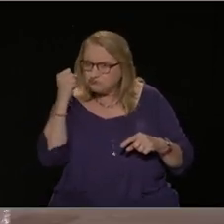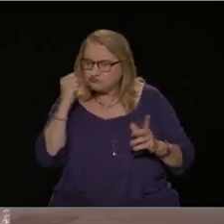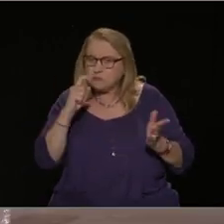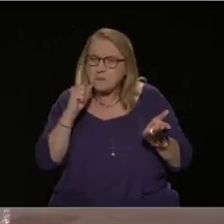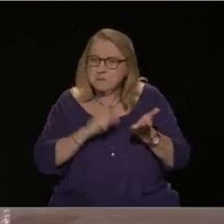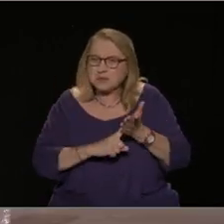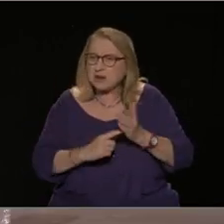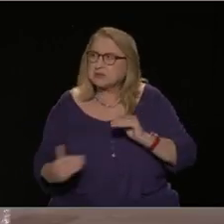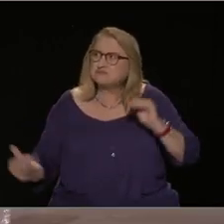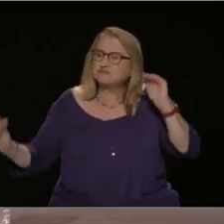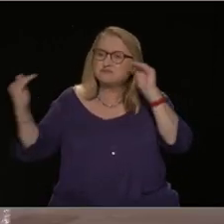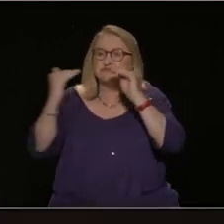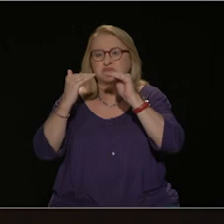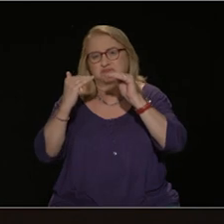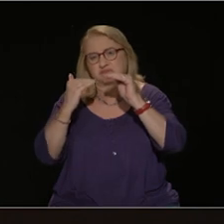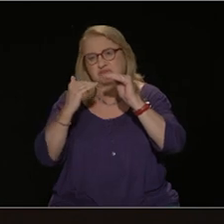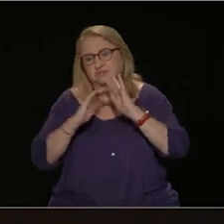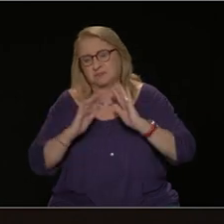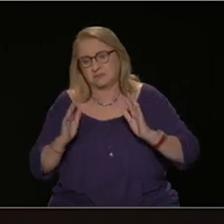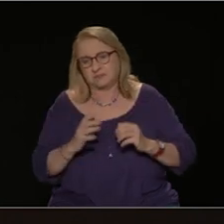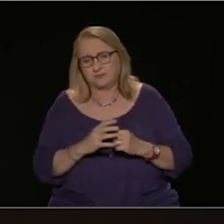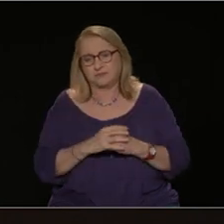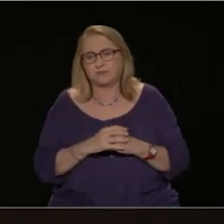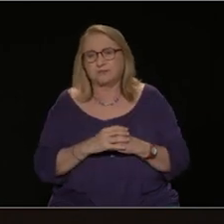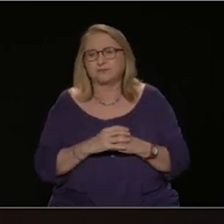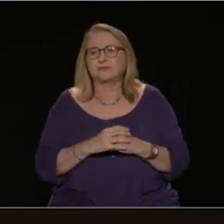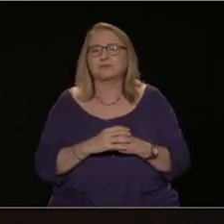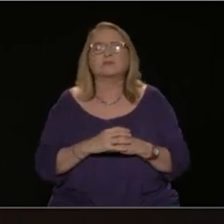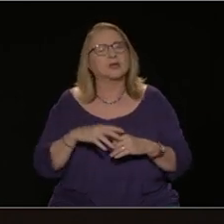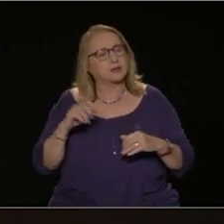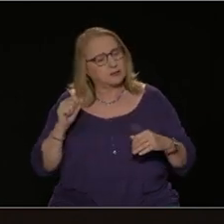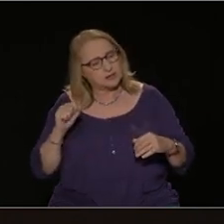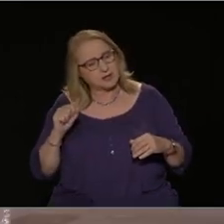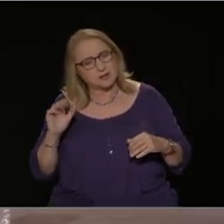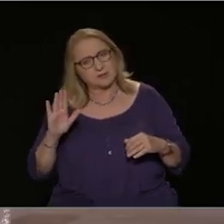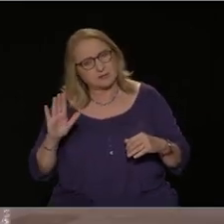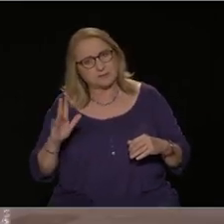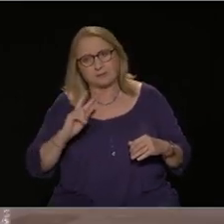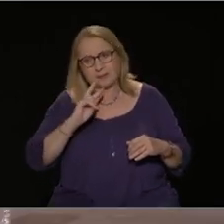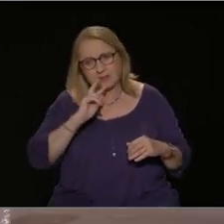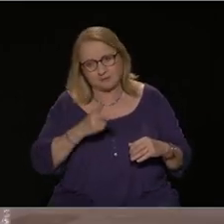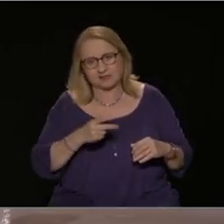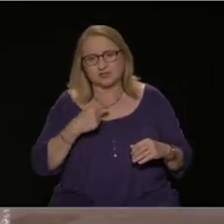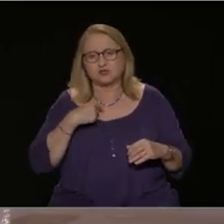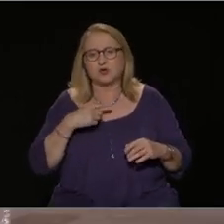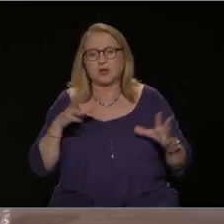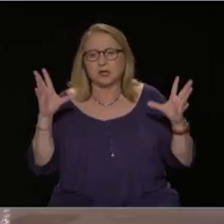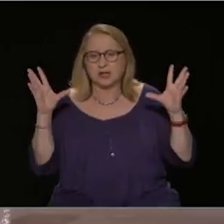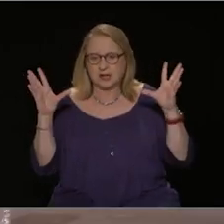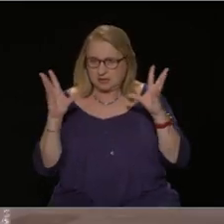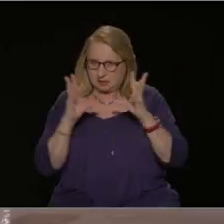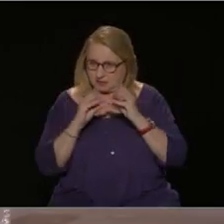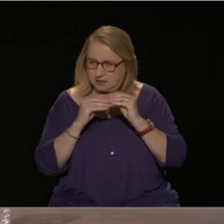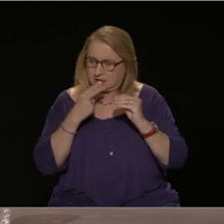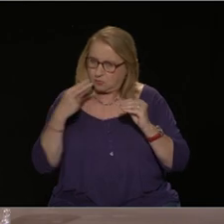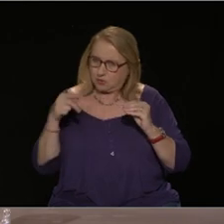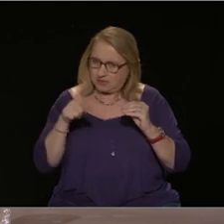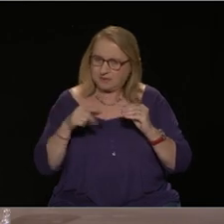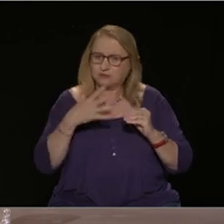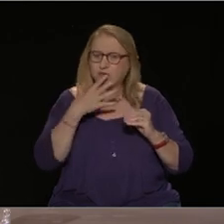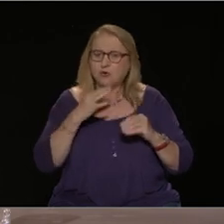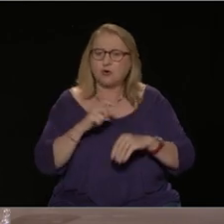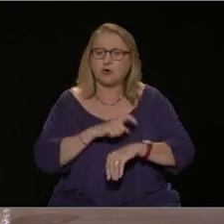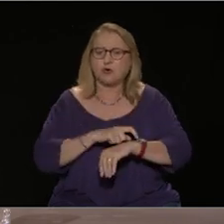Κοιτάξτε, για να το συνοψίσουμε λίγο αυτό και να περάσουμε και σε ορισμένα άλλα θέματα γιατί ο χρόνος πιέζει.